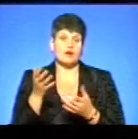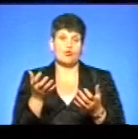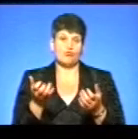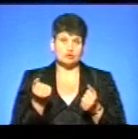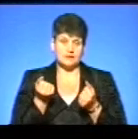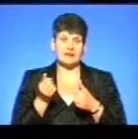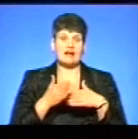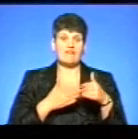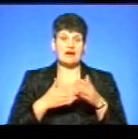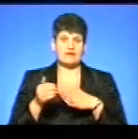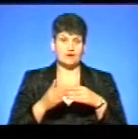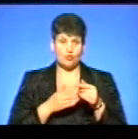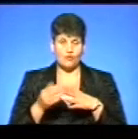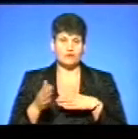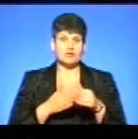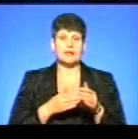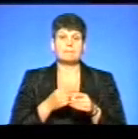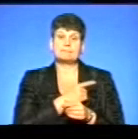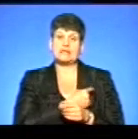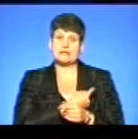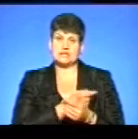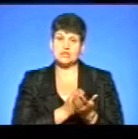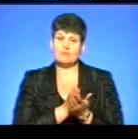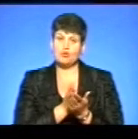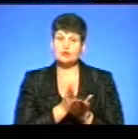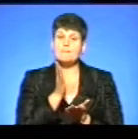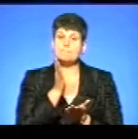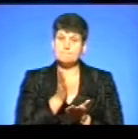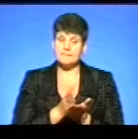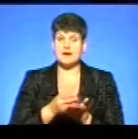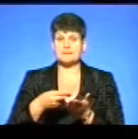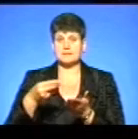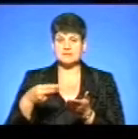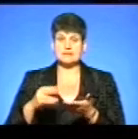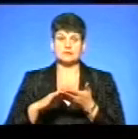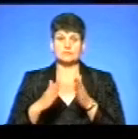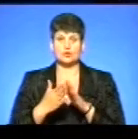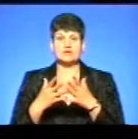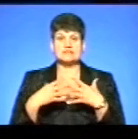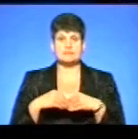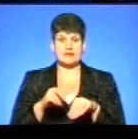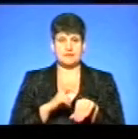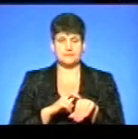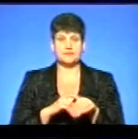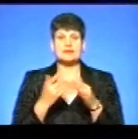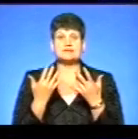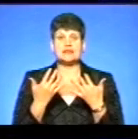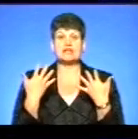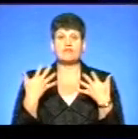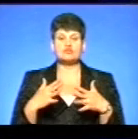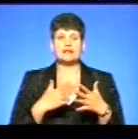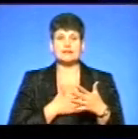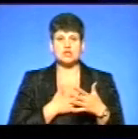кваліфіковану медичну послуги, має укласти декларацію із сімейним лікарем. Скільки вже наших